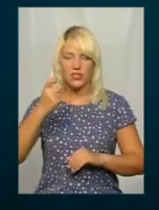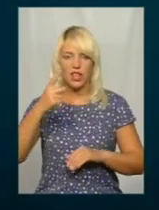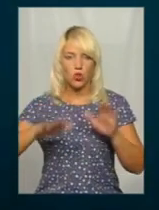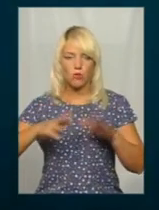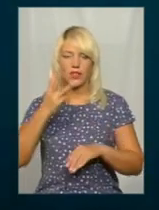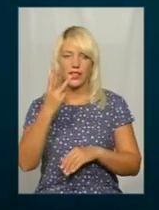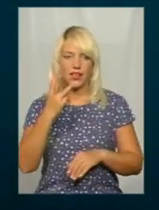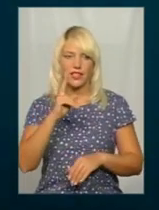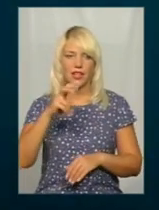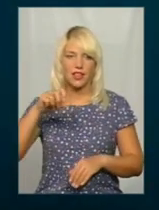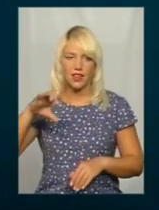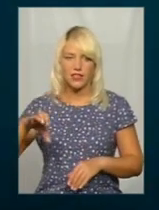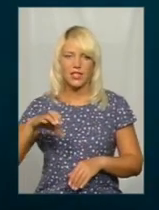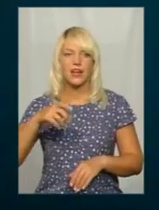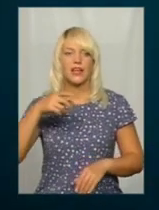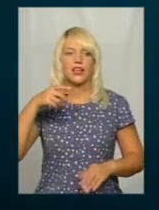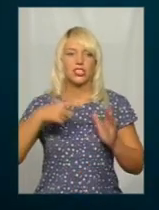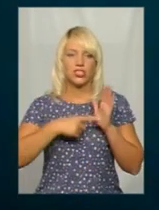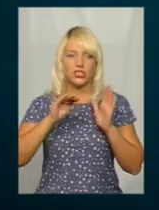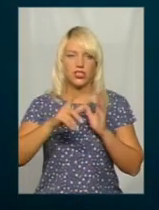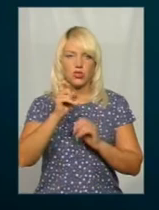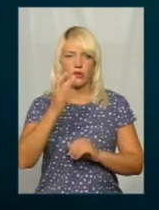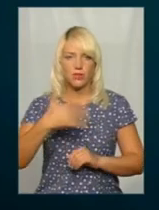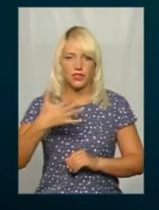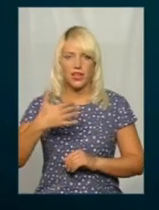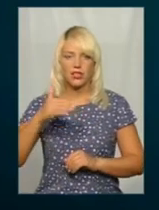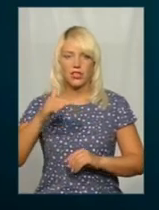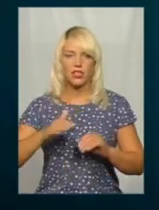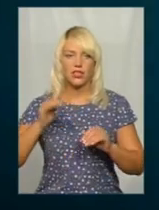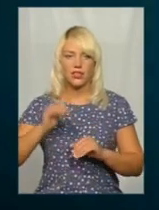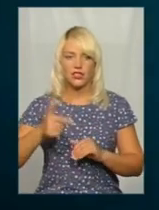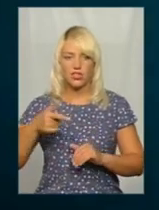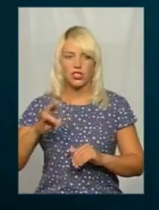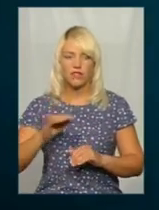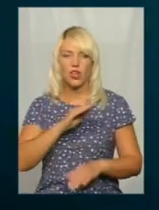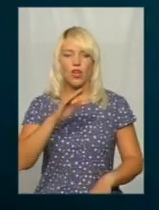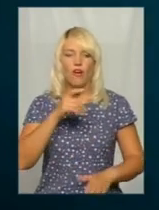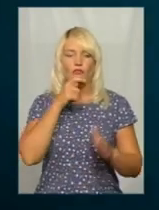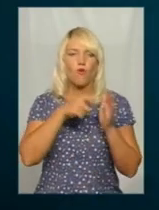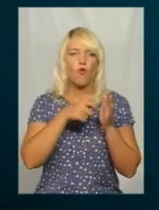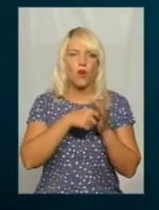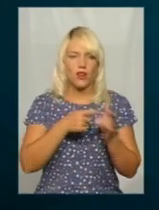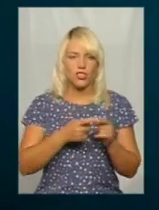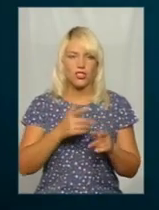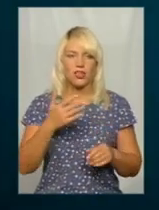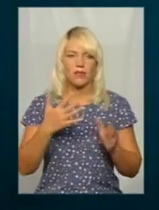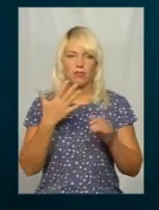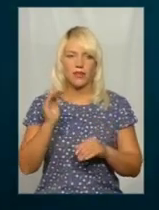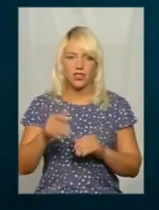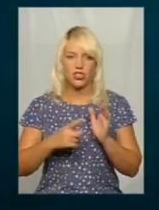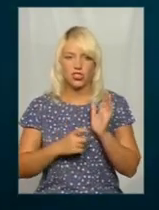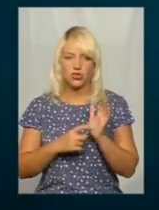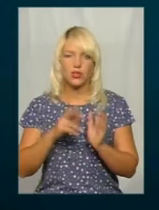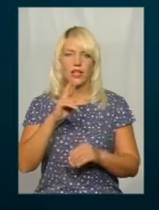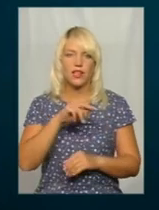класу – 6 150 гривень за тонну, фуражне – 5 600 гривень, ячмінь – 6 150